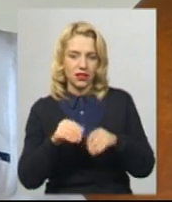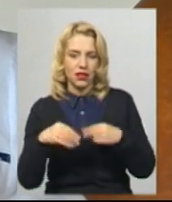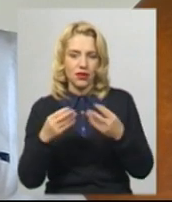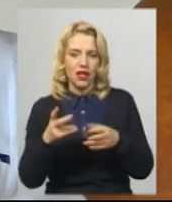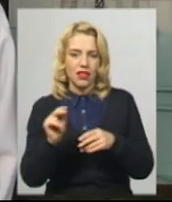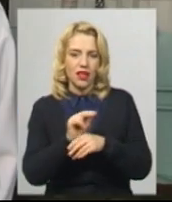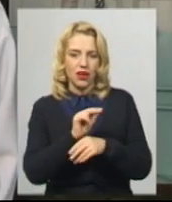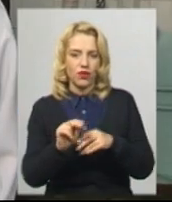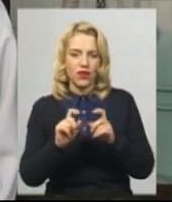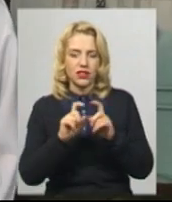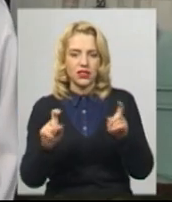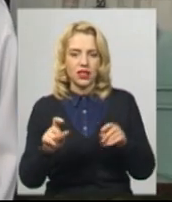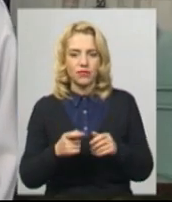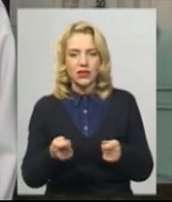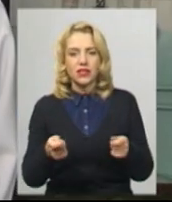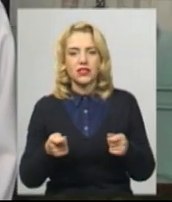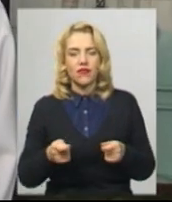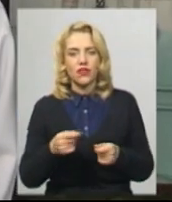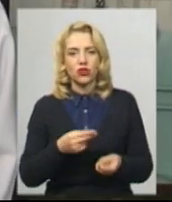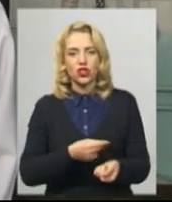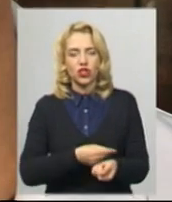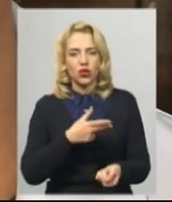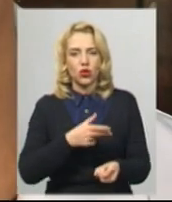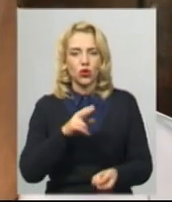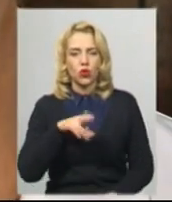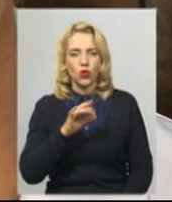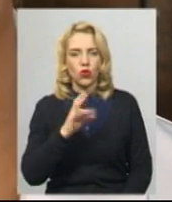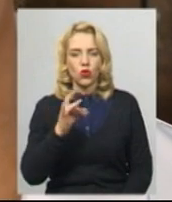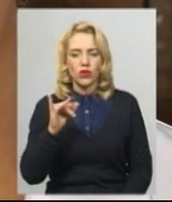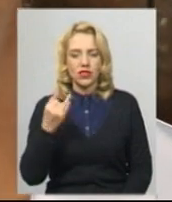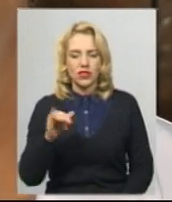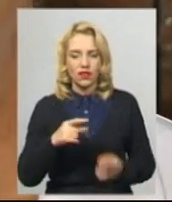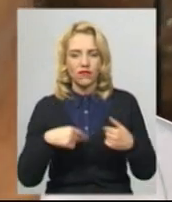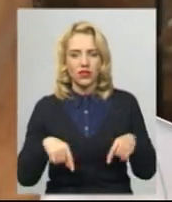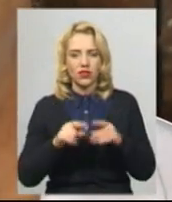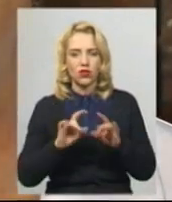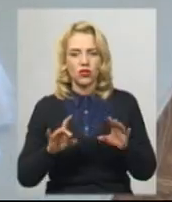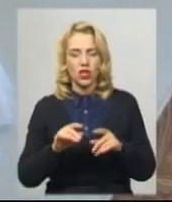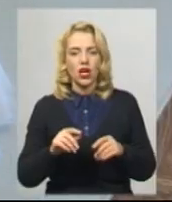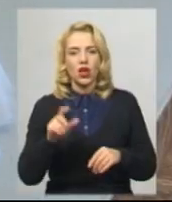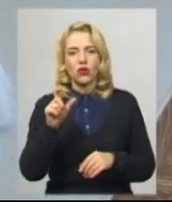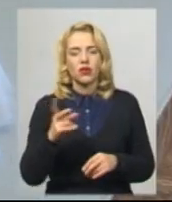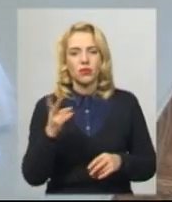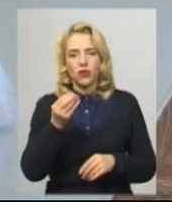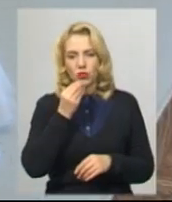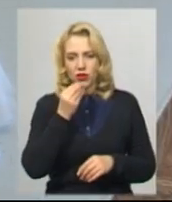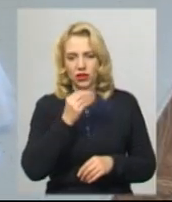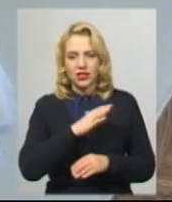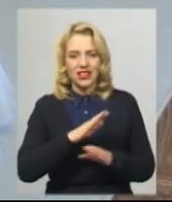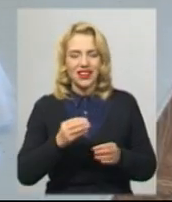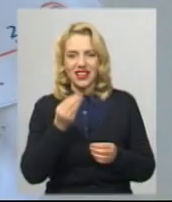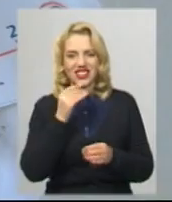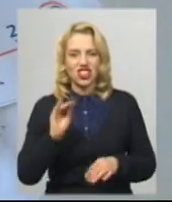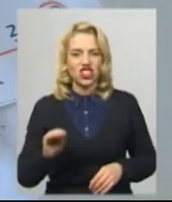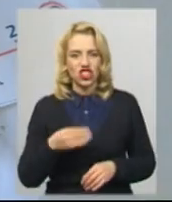лікувальні заклади. Завідуючий донорським відділом обласної станції переливання крові Юрій Джура розповів, донор повинен поснідати, не вживаючи жирного,